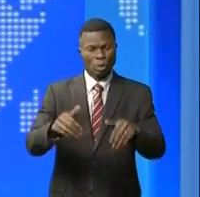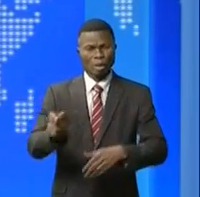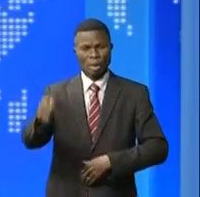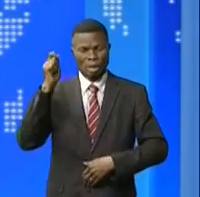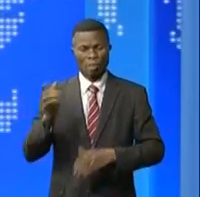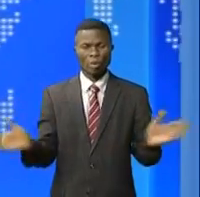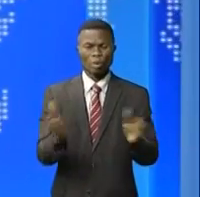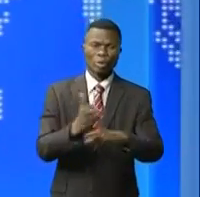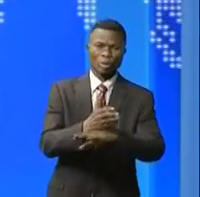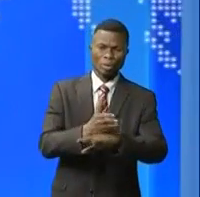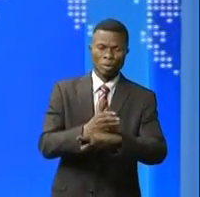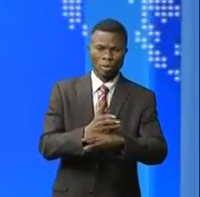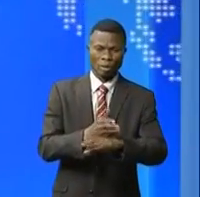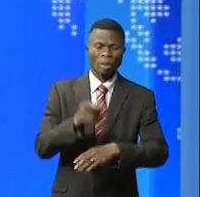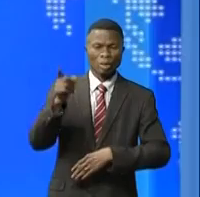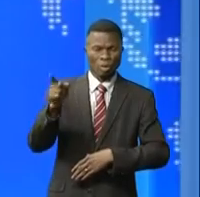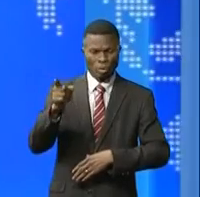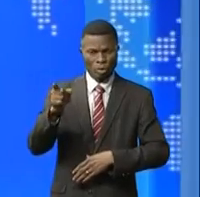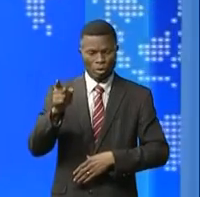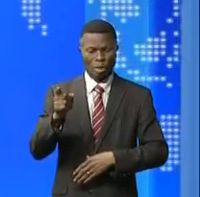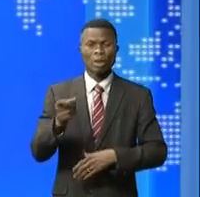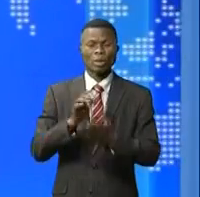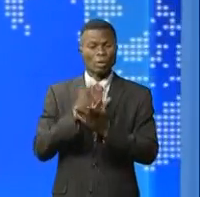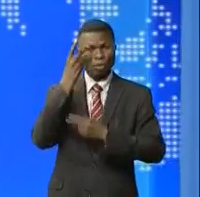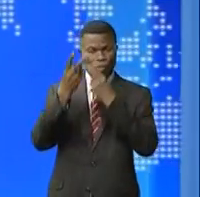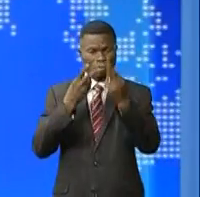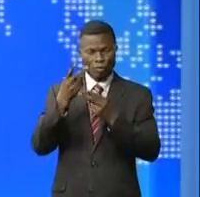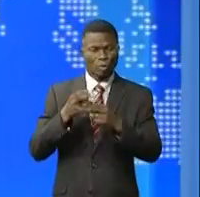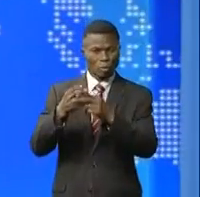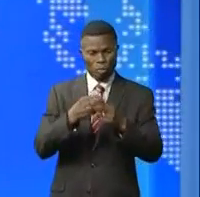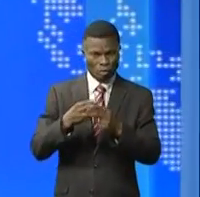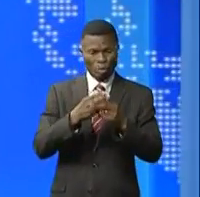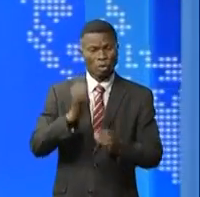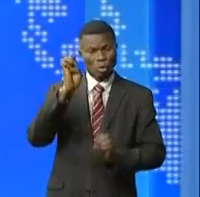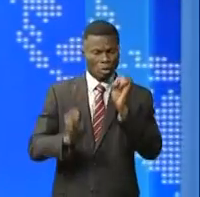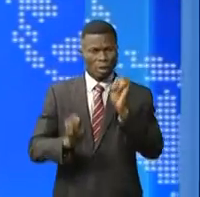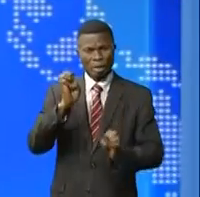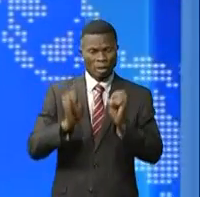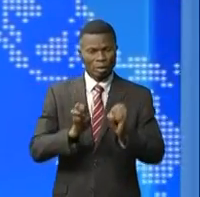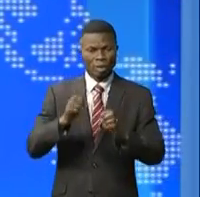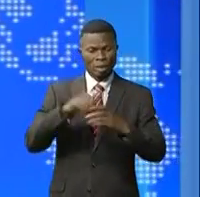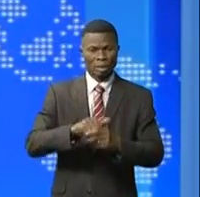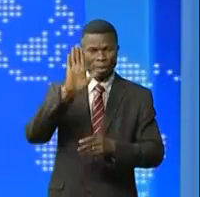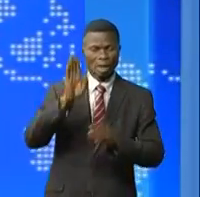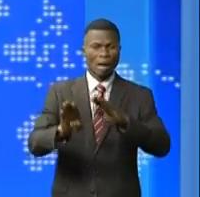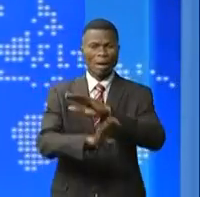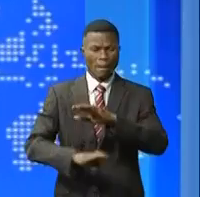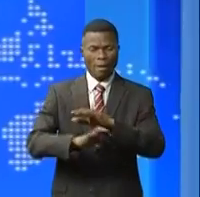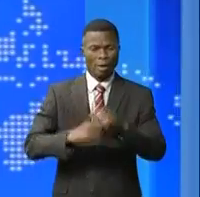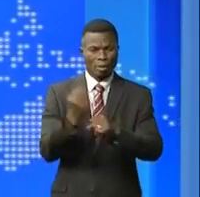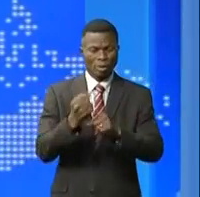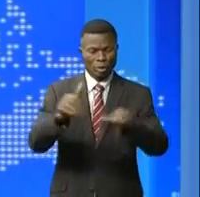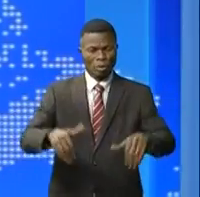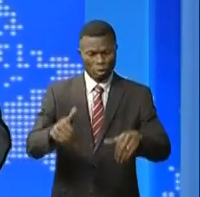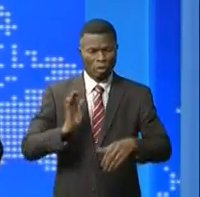pêche et élevage Ambroise Kazambou lors d'une mission de suivi et évaluation dans 5 bases agricoles